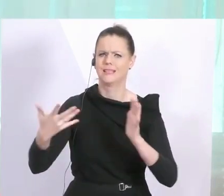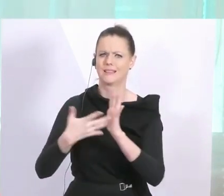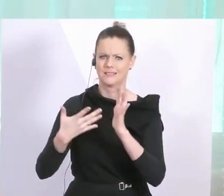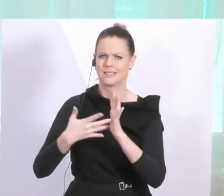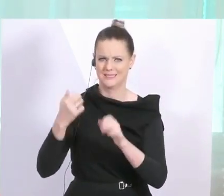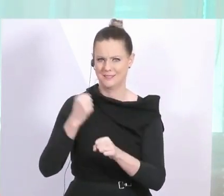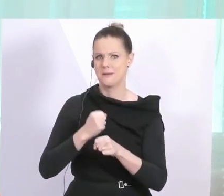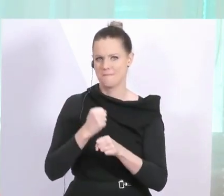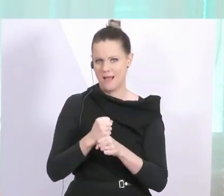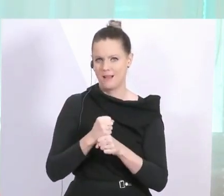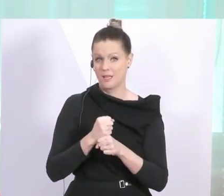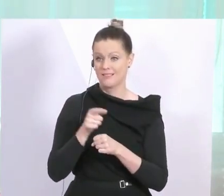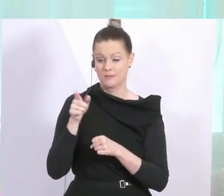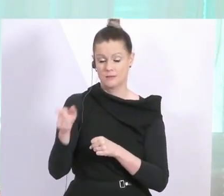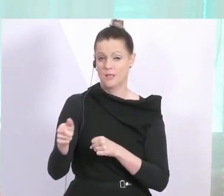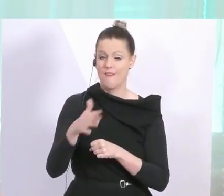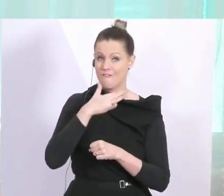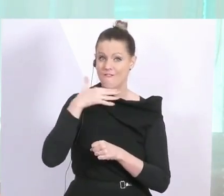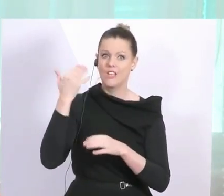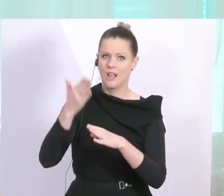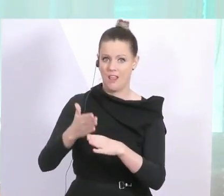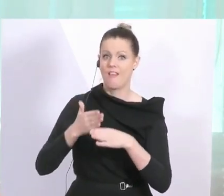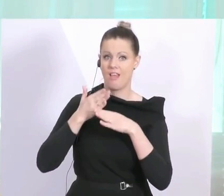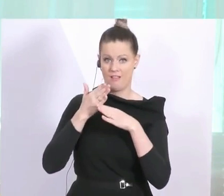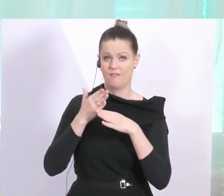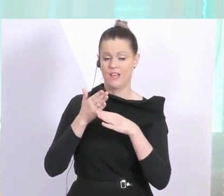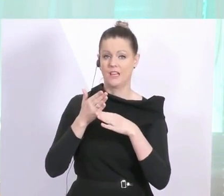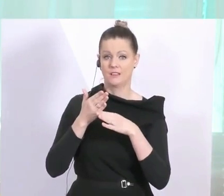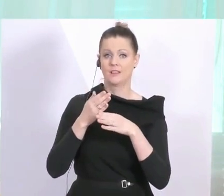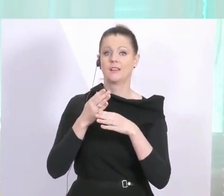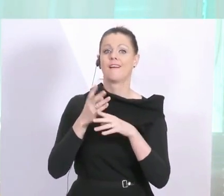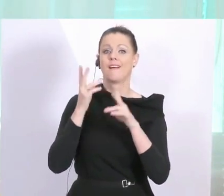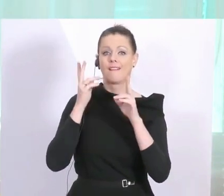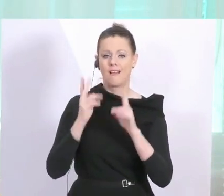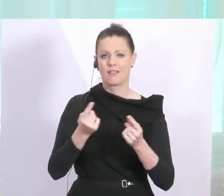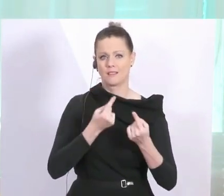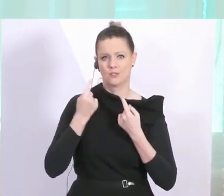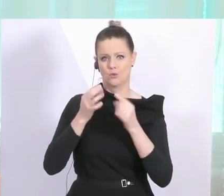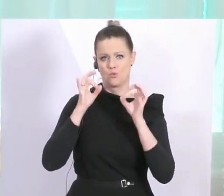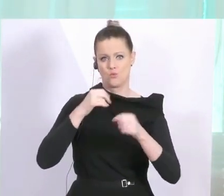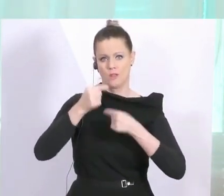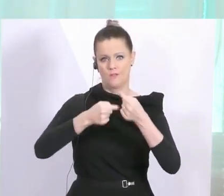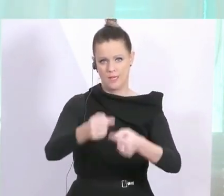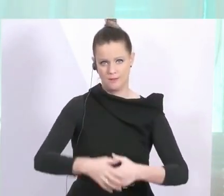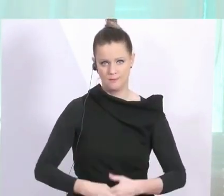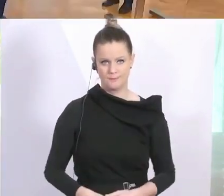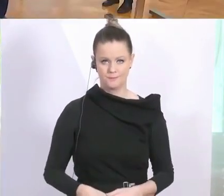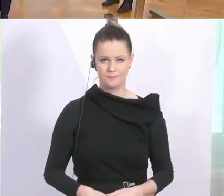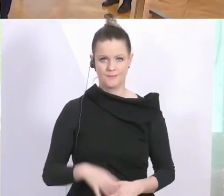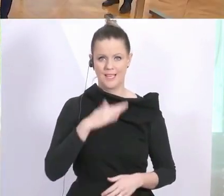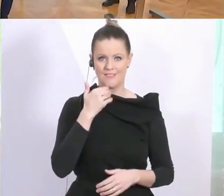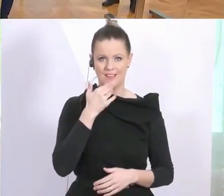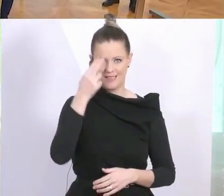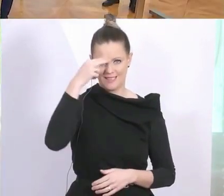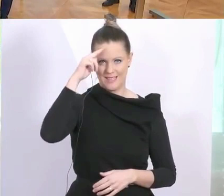Und das wird uns sicher weiterhelfen, um die Situation gut weiterzuentwickeln. Vielen Dank, Herr